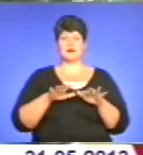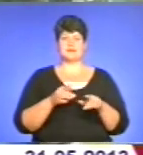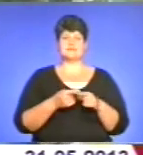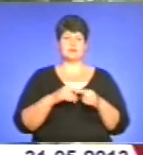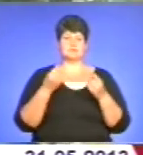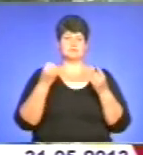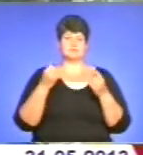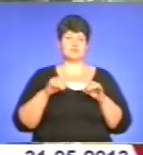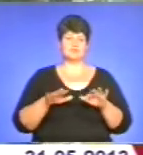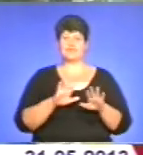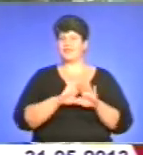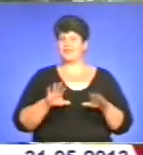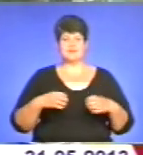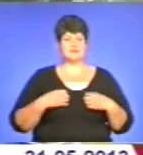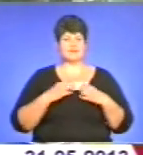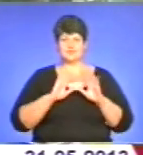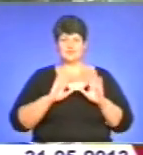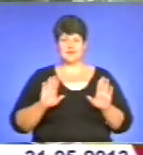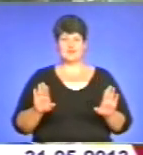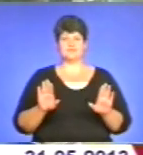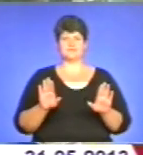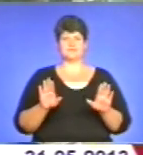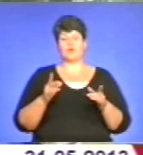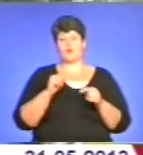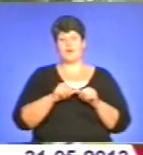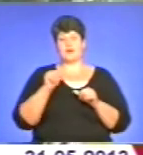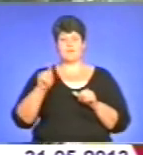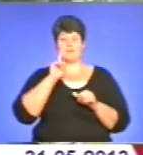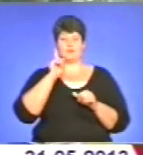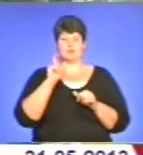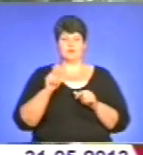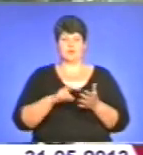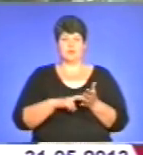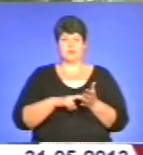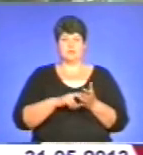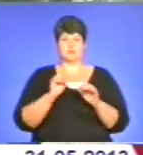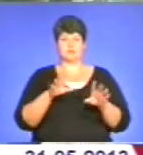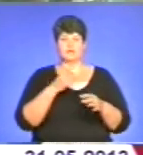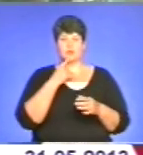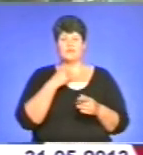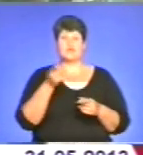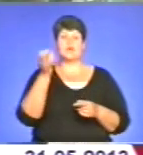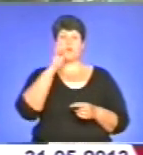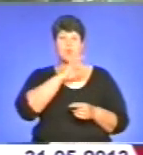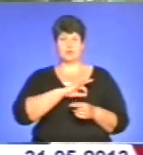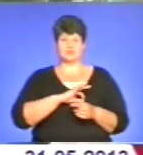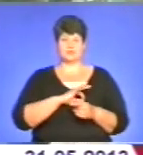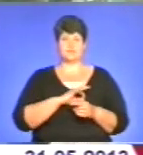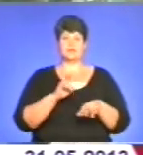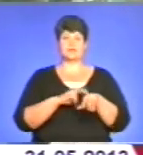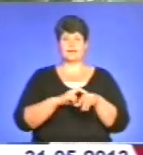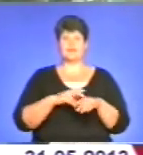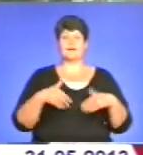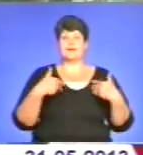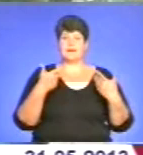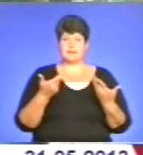ця є не страшною, тому що деякі молоді люди бояться здачі крові. Вона навіть є корисною. Вікарі радять періодично